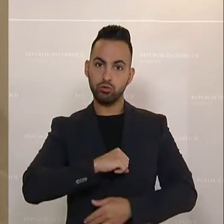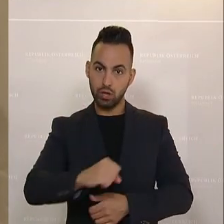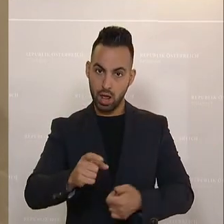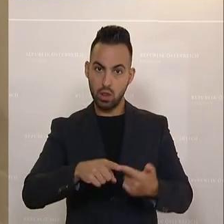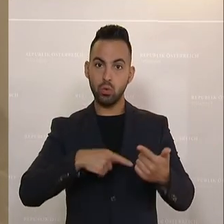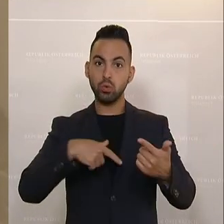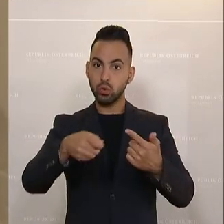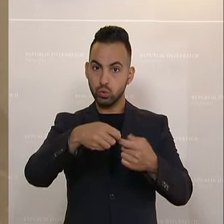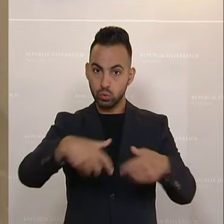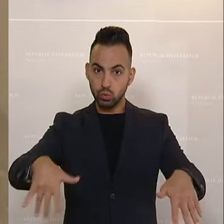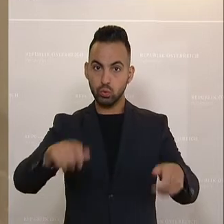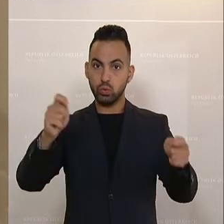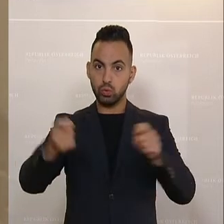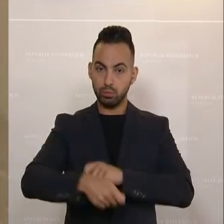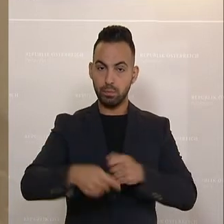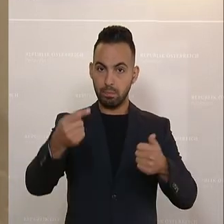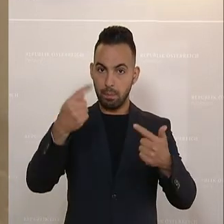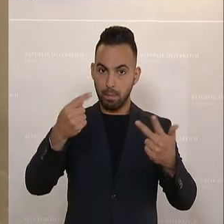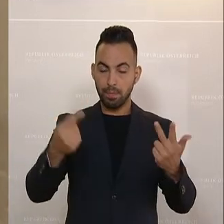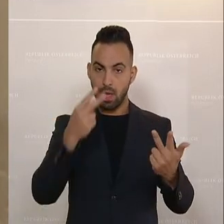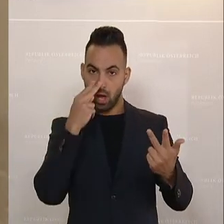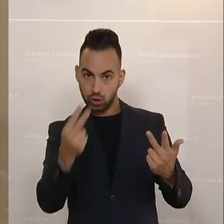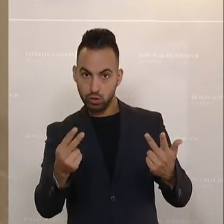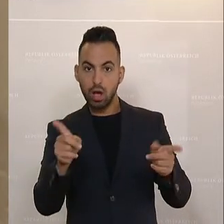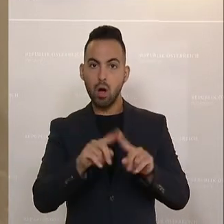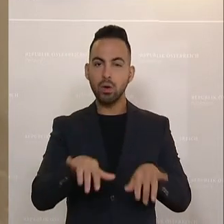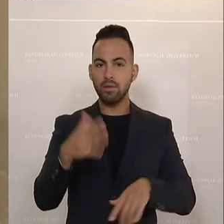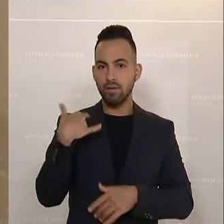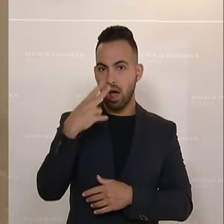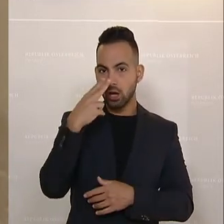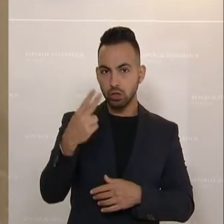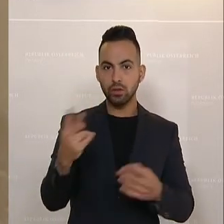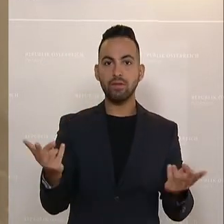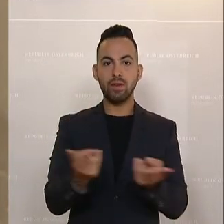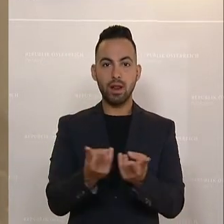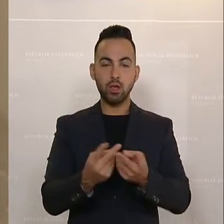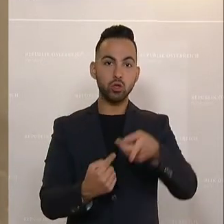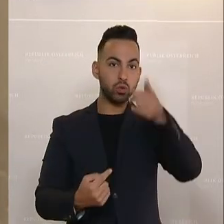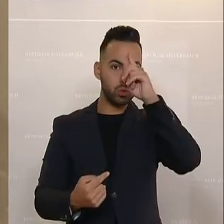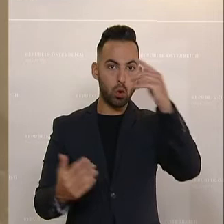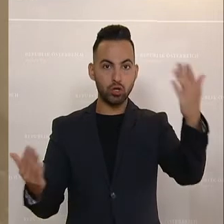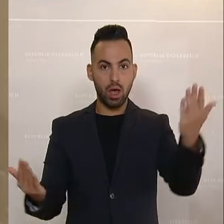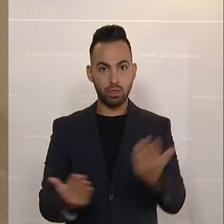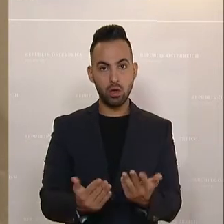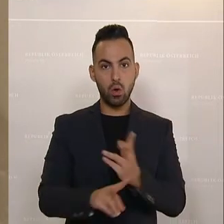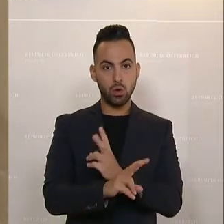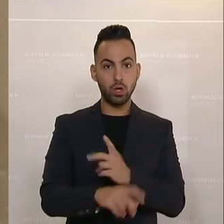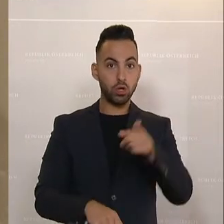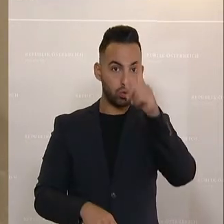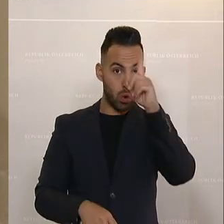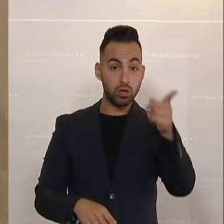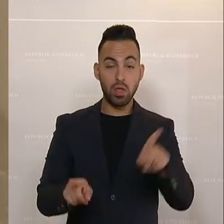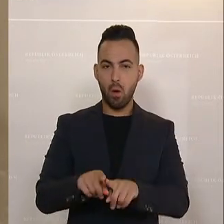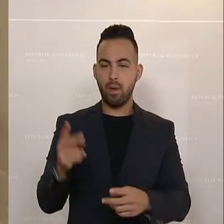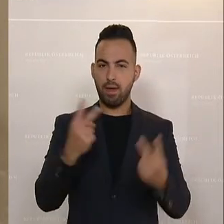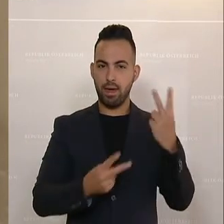ich bin da nochmal ein bisschen ins Detail gegangen und habe mir auch den Vergleich mit Deutschland sozusagen vor Augen geführt. Die Deutschen haben etwas Ähnliches gemacht